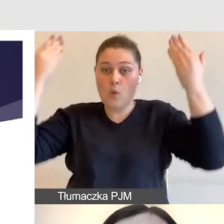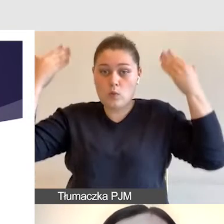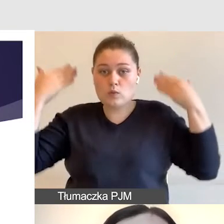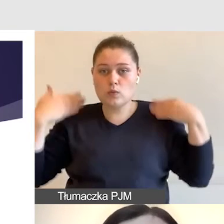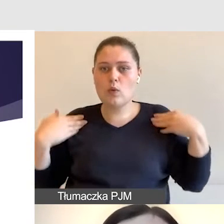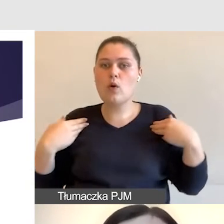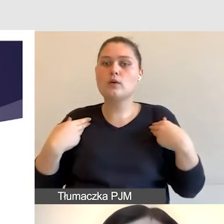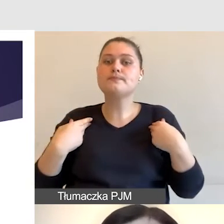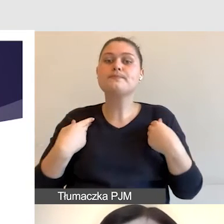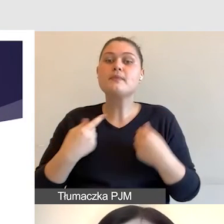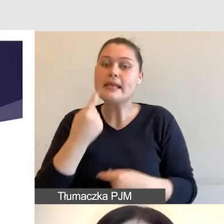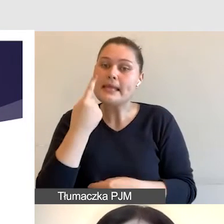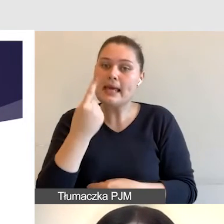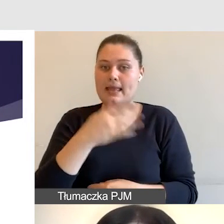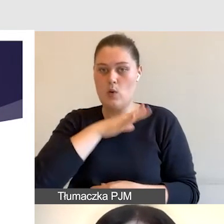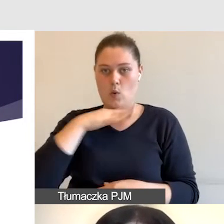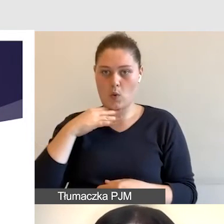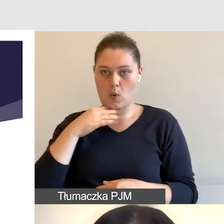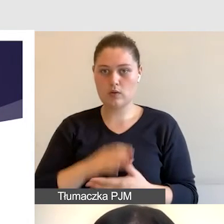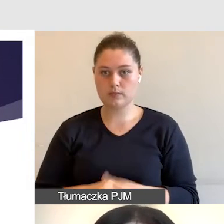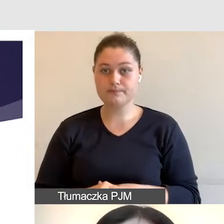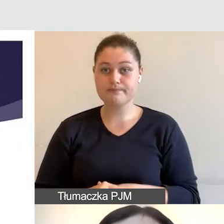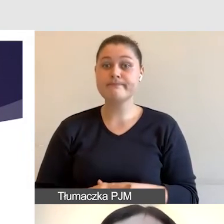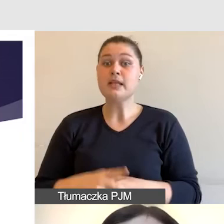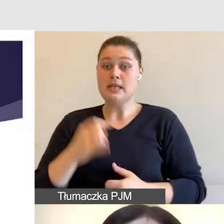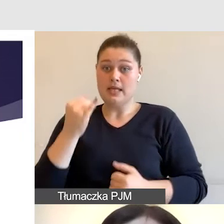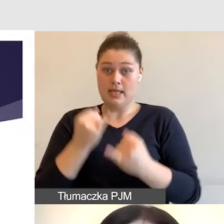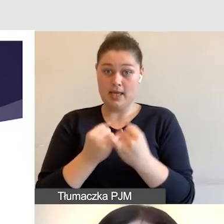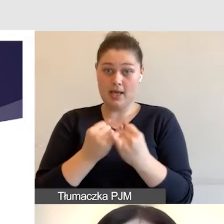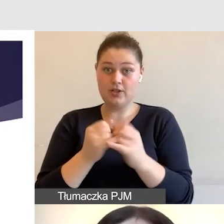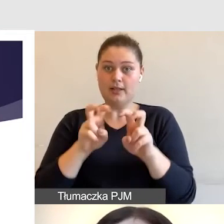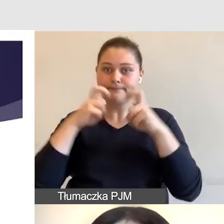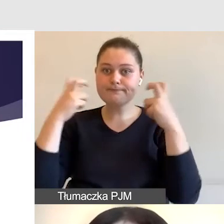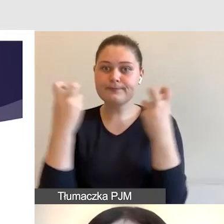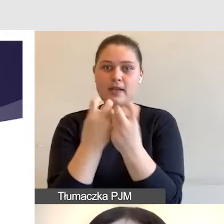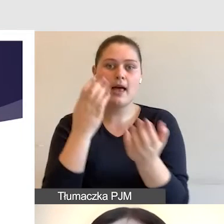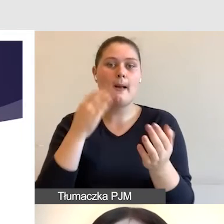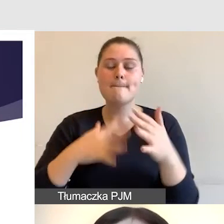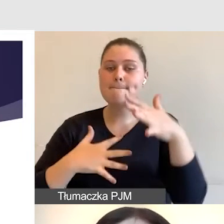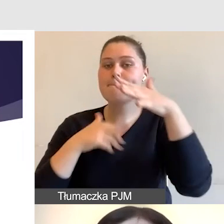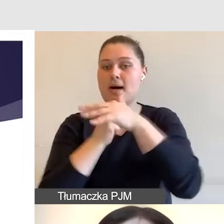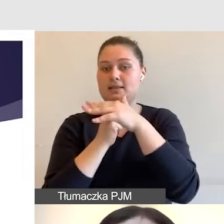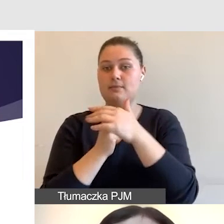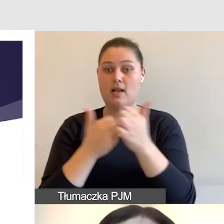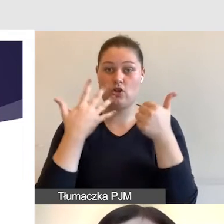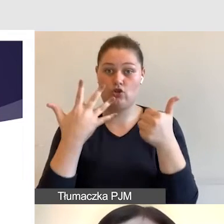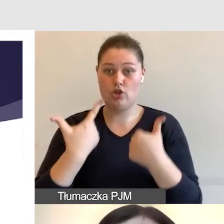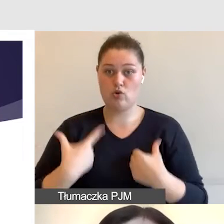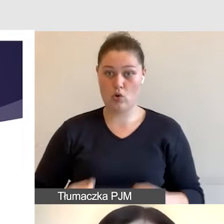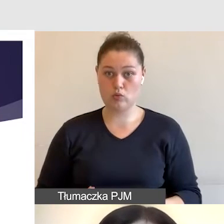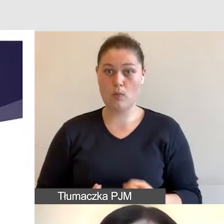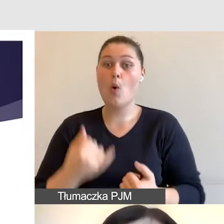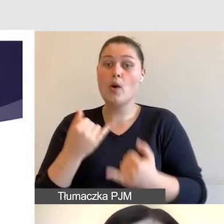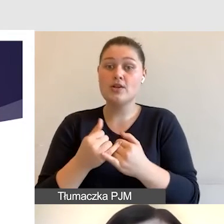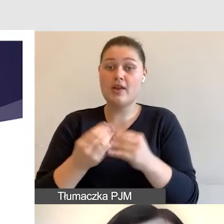webinarium wyświetlać więcej niż sześć osób jednocześnie, ze względu na to, że wówczas sylwetka tłumacza języka migowego